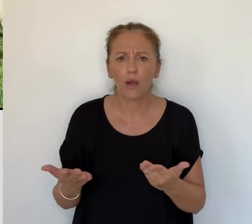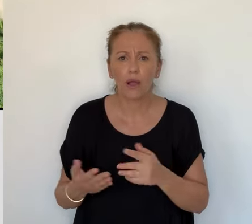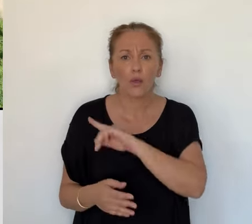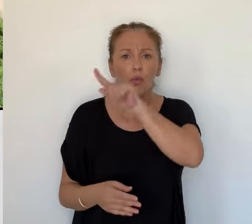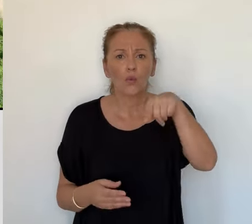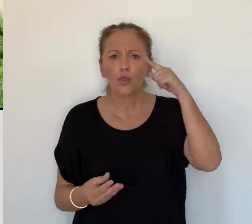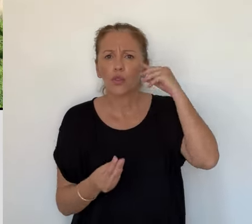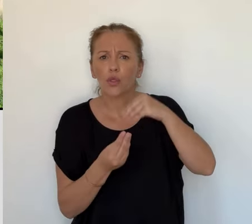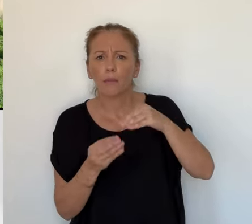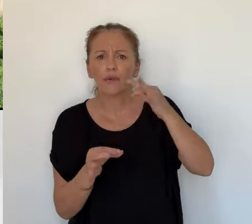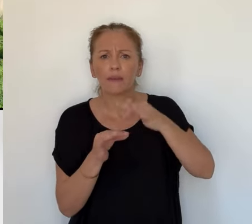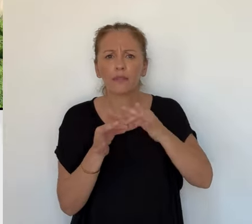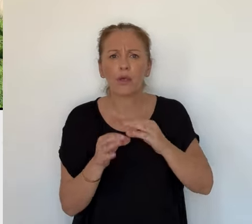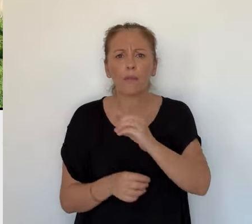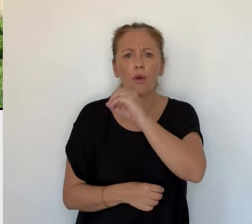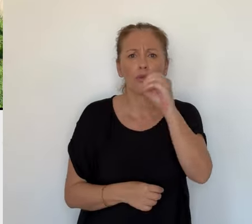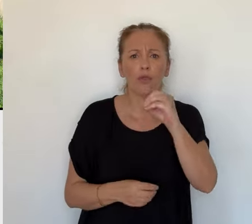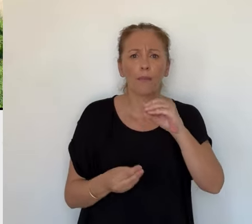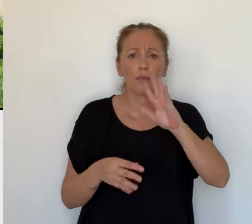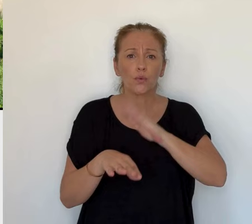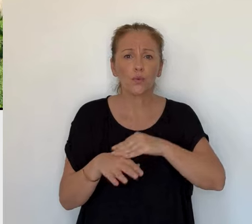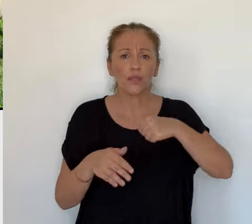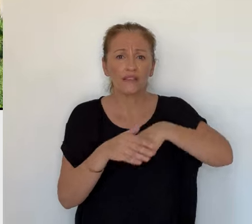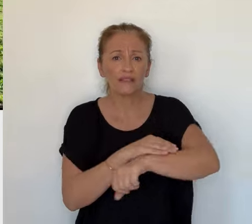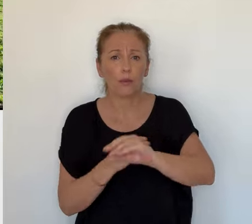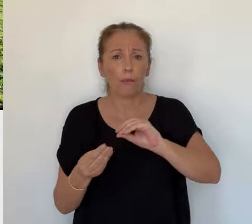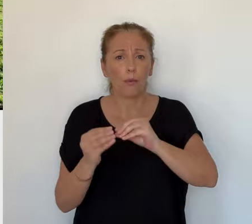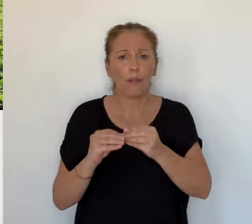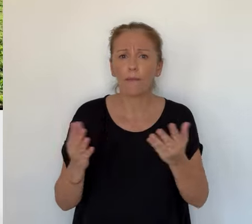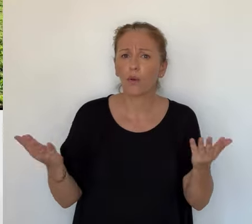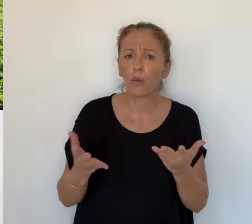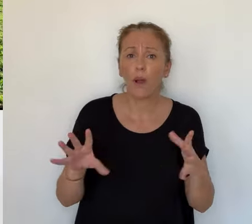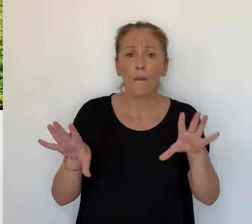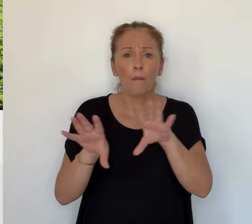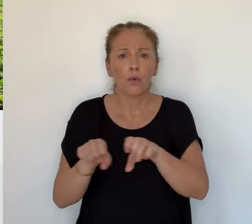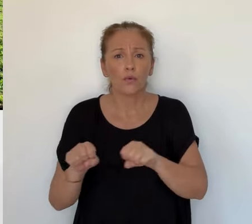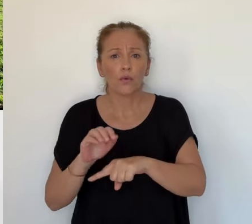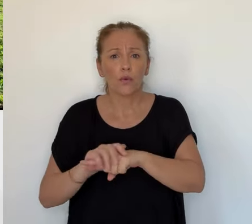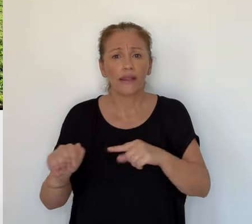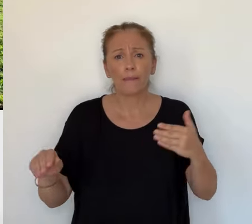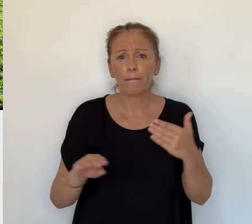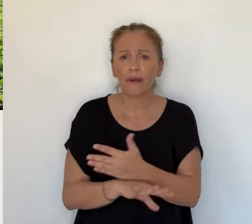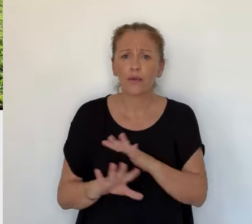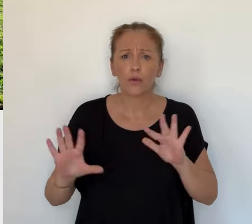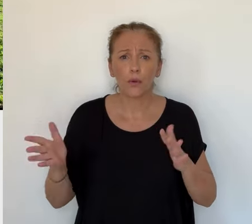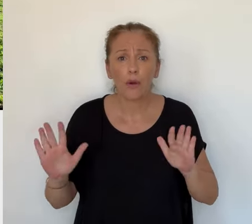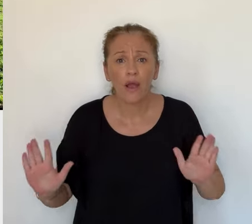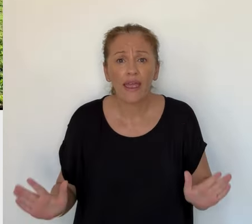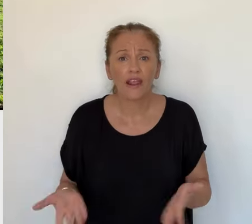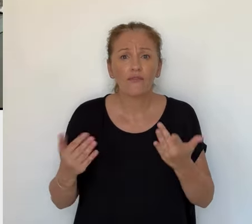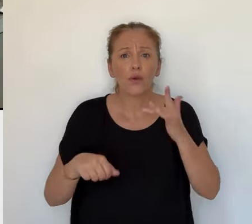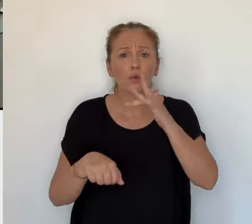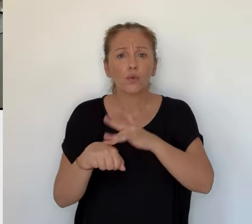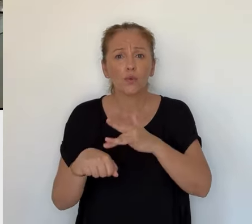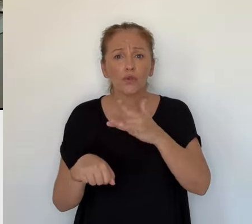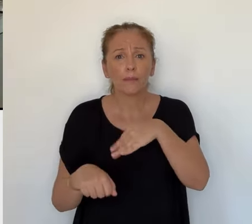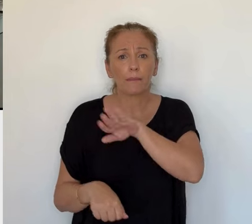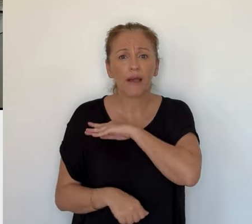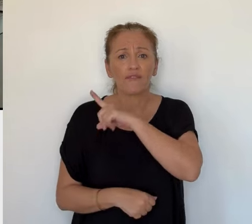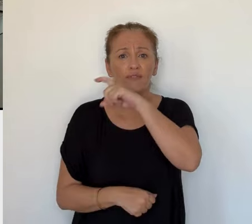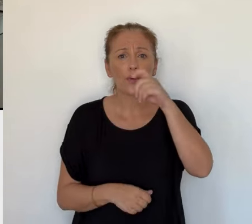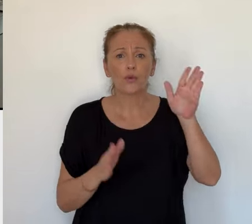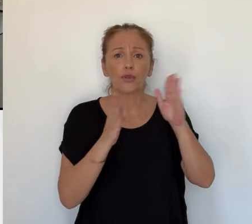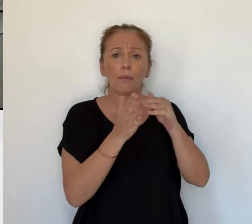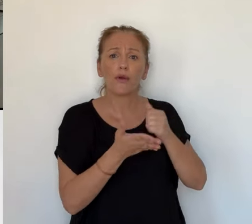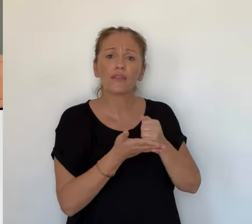incidence aura le virus sur les mises bas de septembre et octobre ? Qu'adviendra-t-il de la production laitière ? Au niveau national, les éleveurs touchés